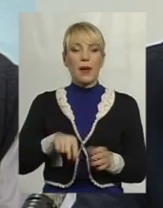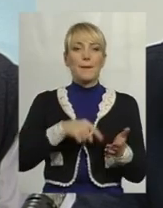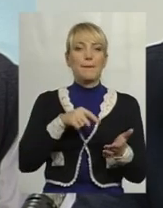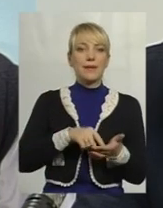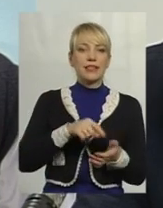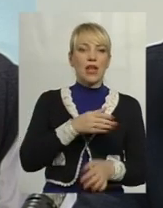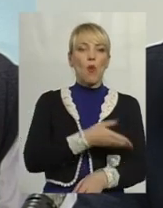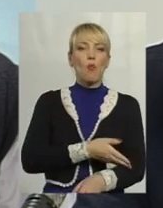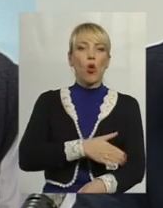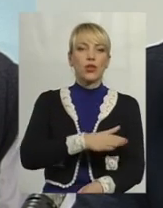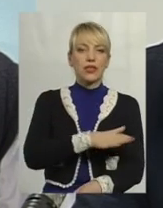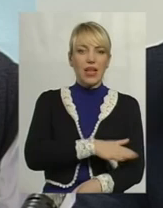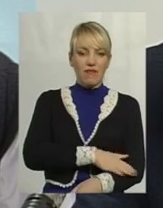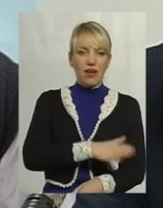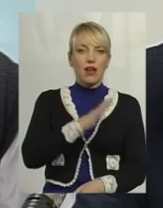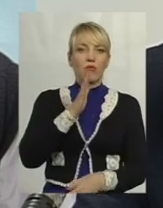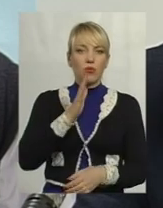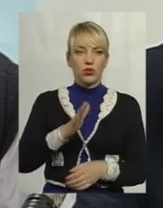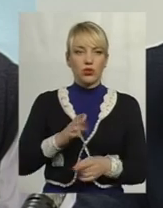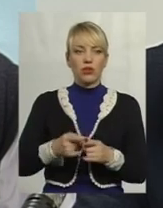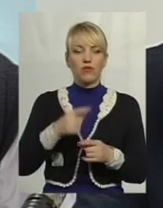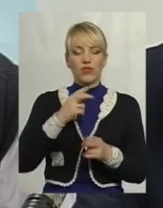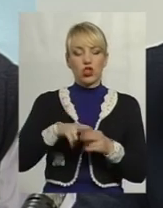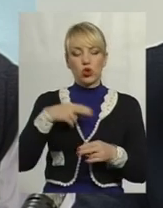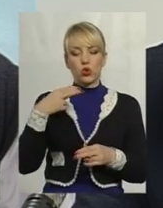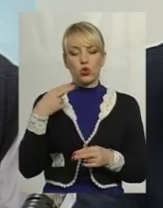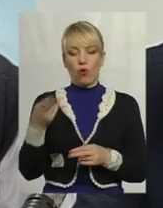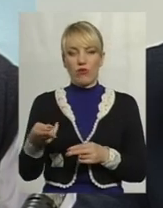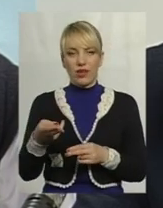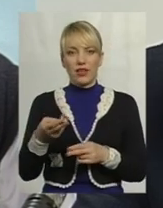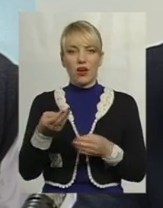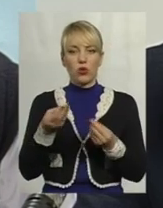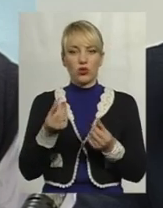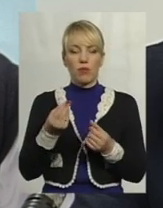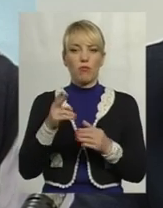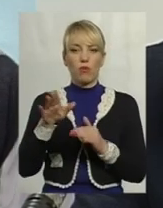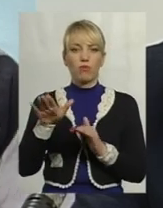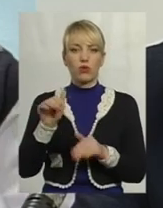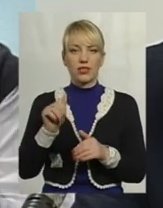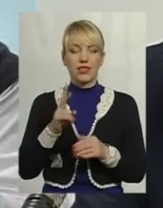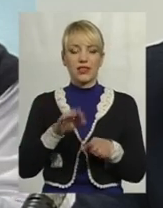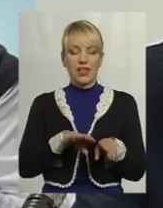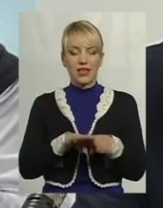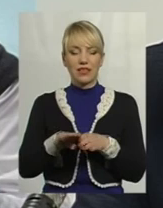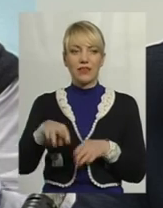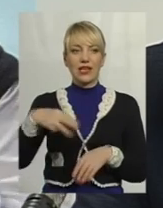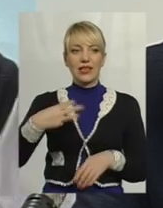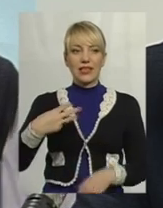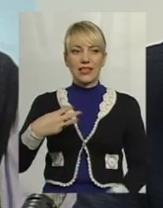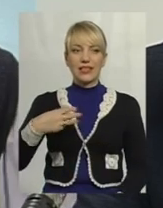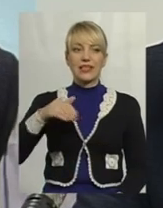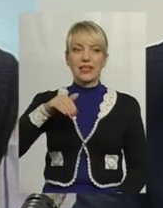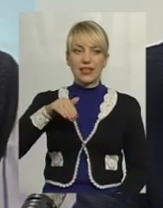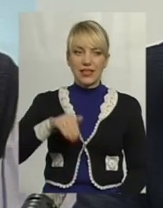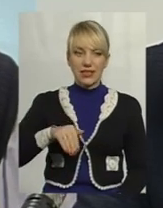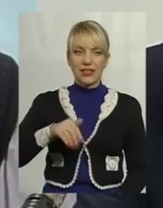буде розроблятися механізм по відшкодуванню ось цих частини відсотків по позиці на рівні 30 тисяч гривень